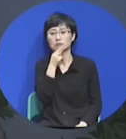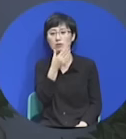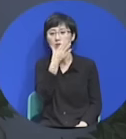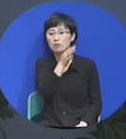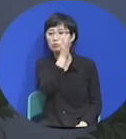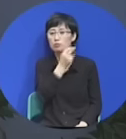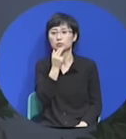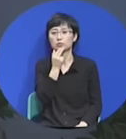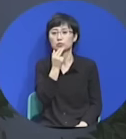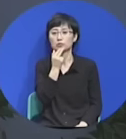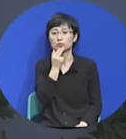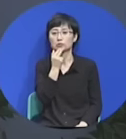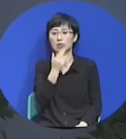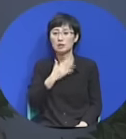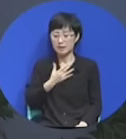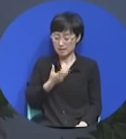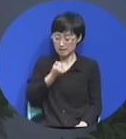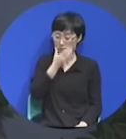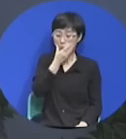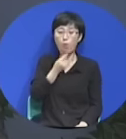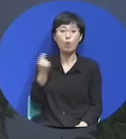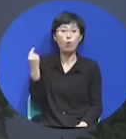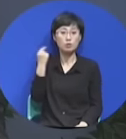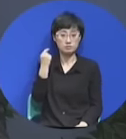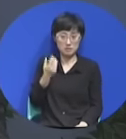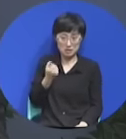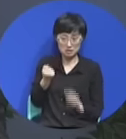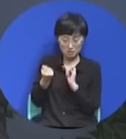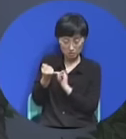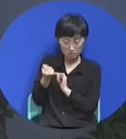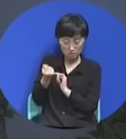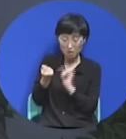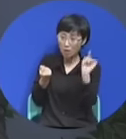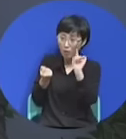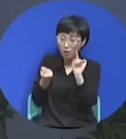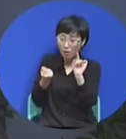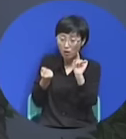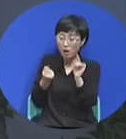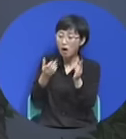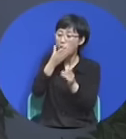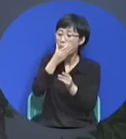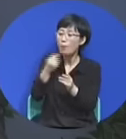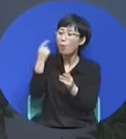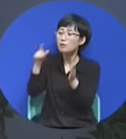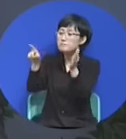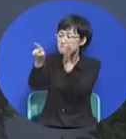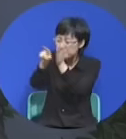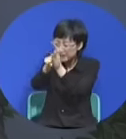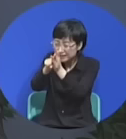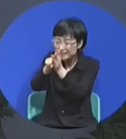이 복음은 믿는 자에게 구원을 주시는 하나님의 능력이 때문이라.